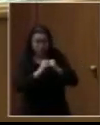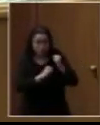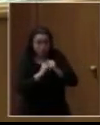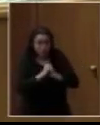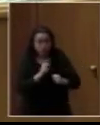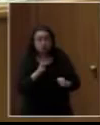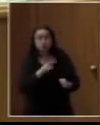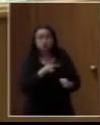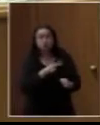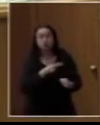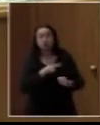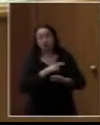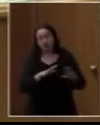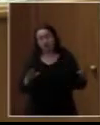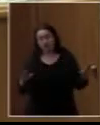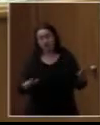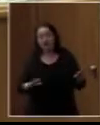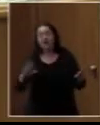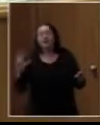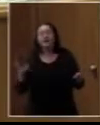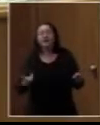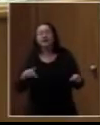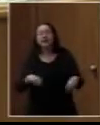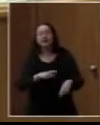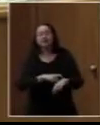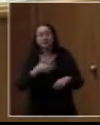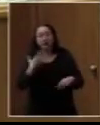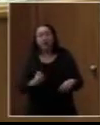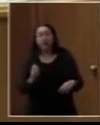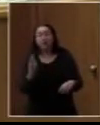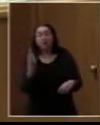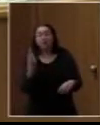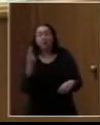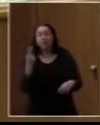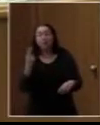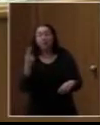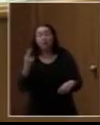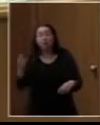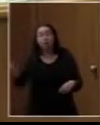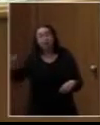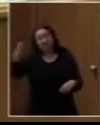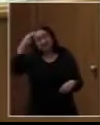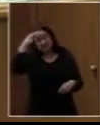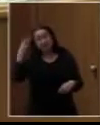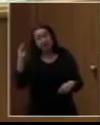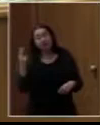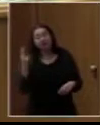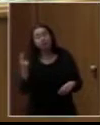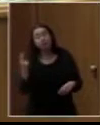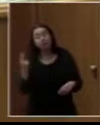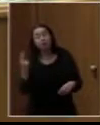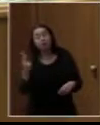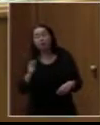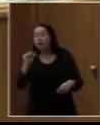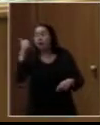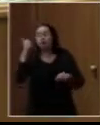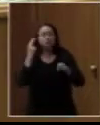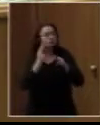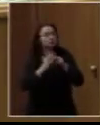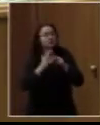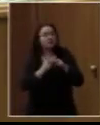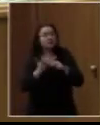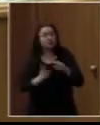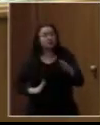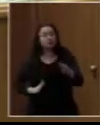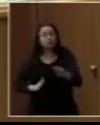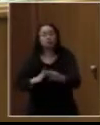και αυτές Και να απαντήσουν στους κυρίαρχους μύθους Στο διπλό στίγμα Όλα ξεκινούν και τελειώνουν από προσβασιμότητα Το είπα και στην αρχή Και πριν πήγαμε την κυρία Κατερινά